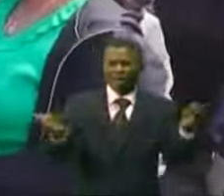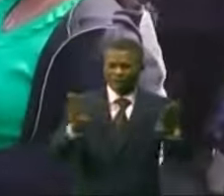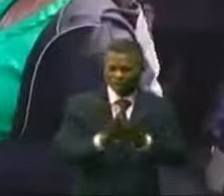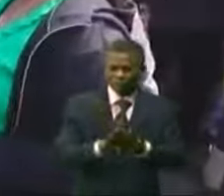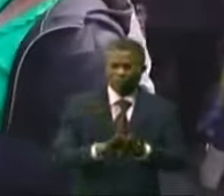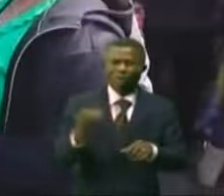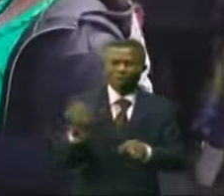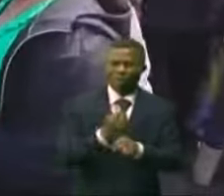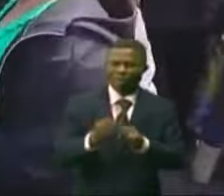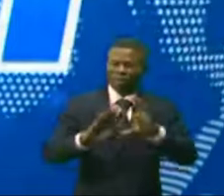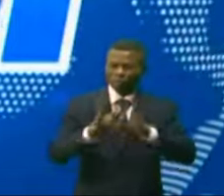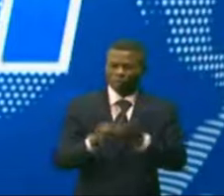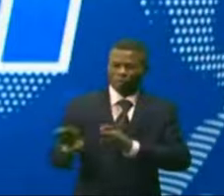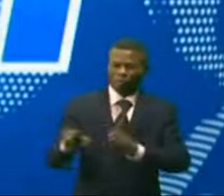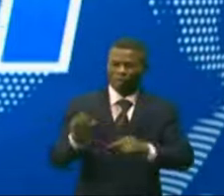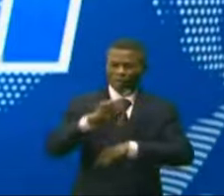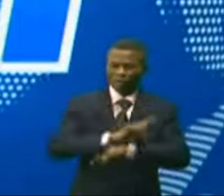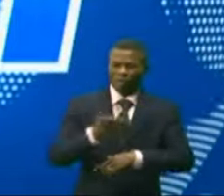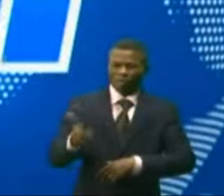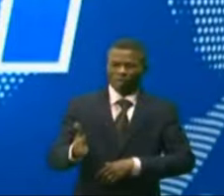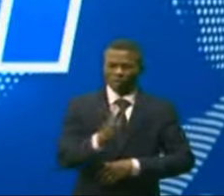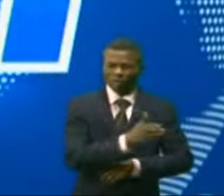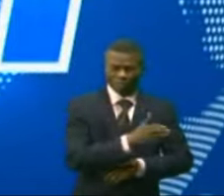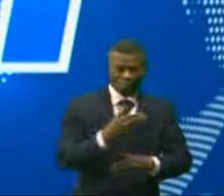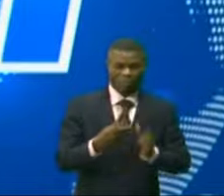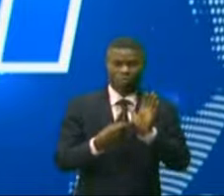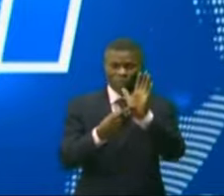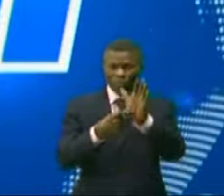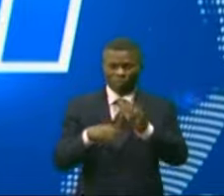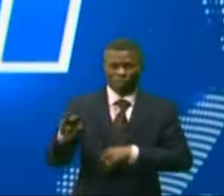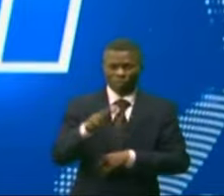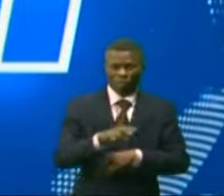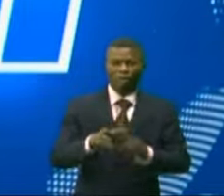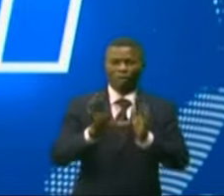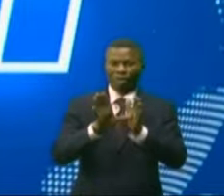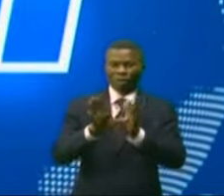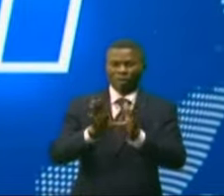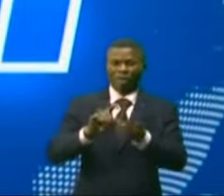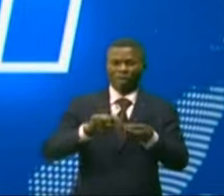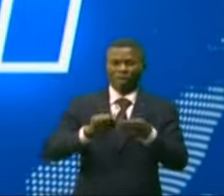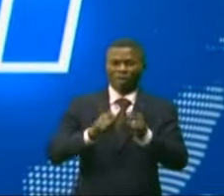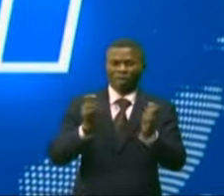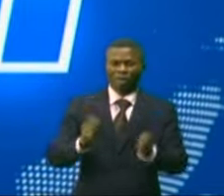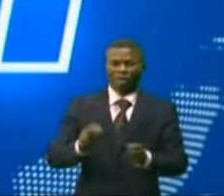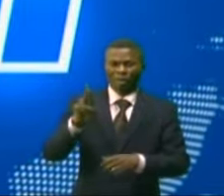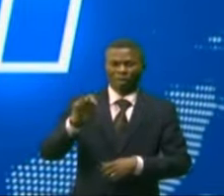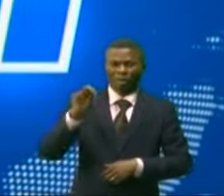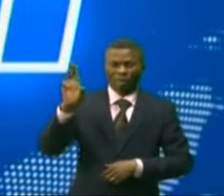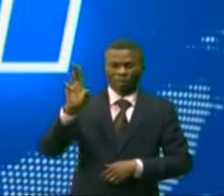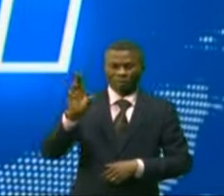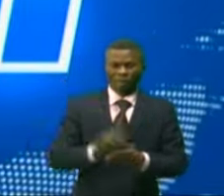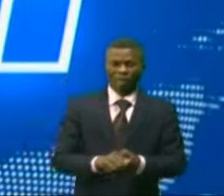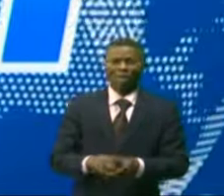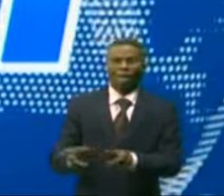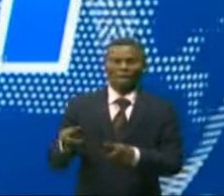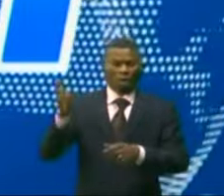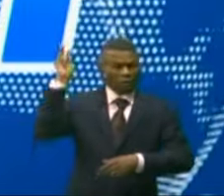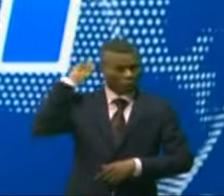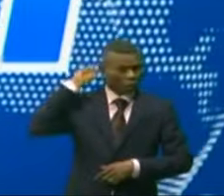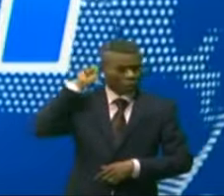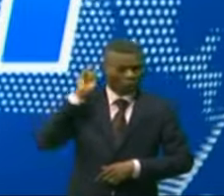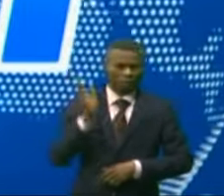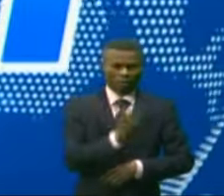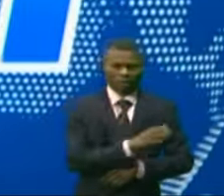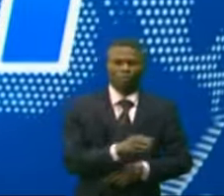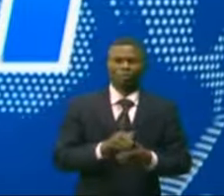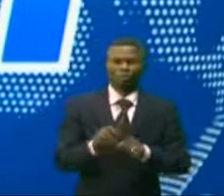dominicale. Vous avez corrigé avec moi, c'est un reportage de nos confrères de la RTC Coloisi. Quittons